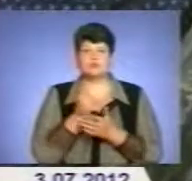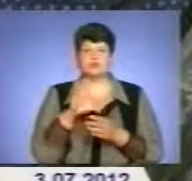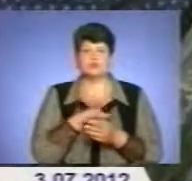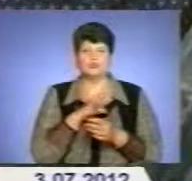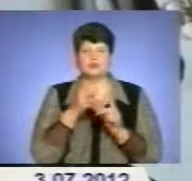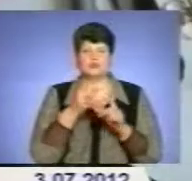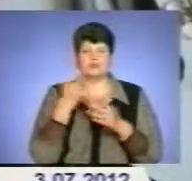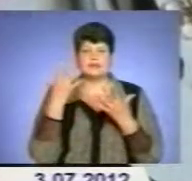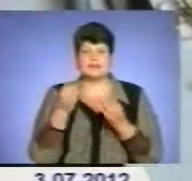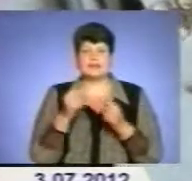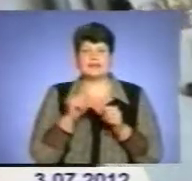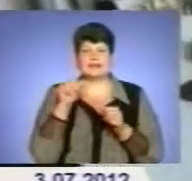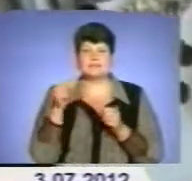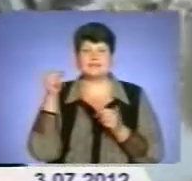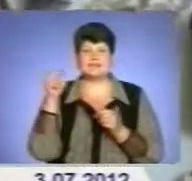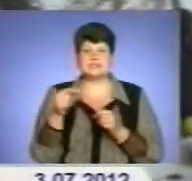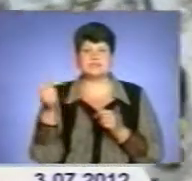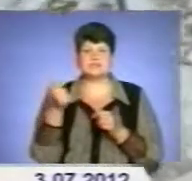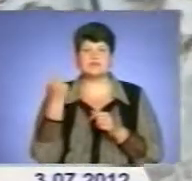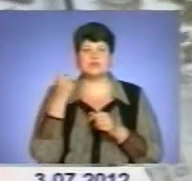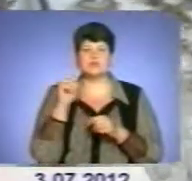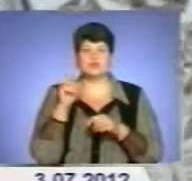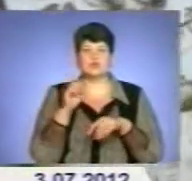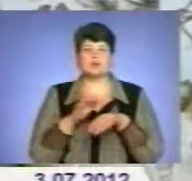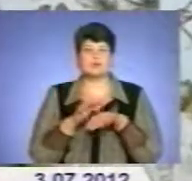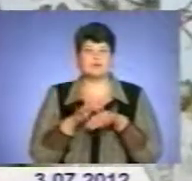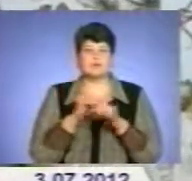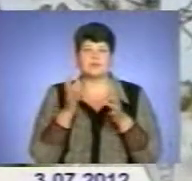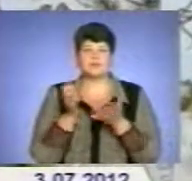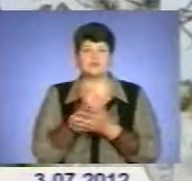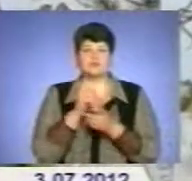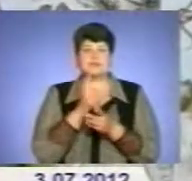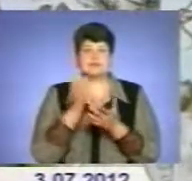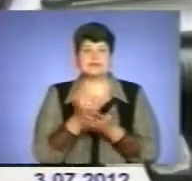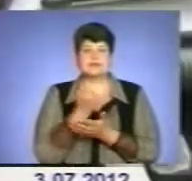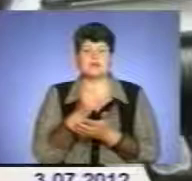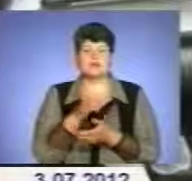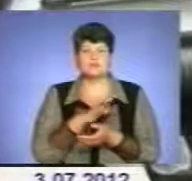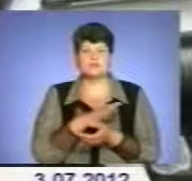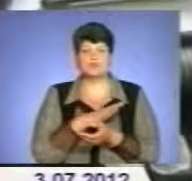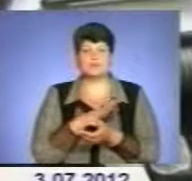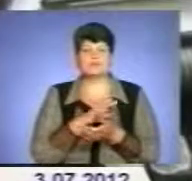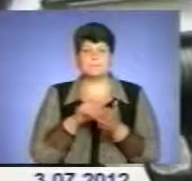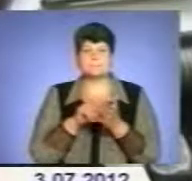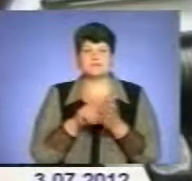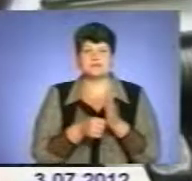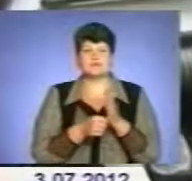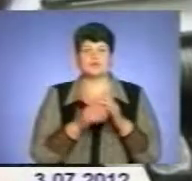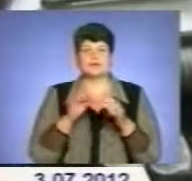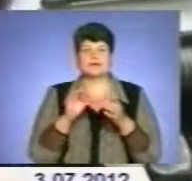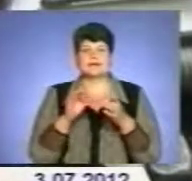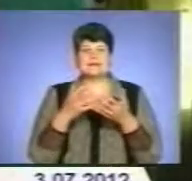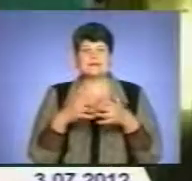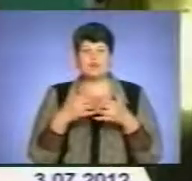квартирі, окрім тисячі гривень та золотої каблучки, їм не вдалося нічого більше знайти. А ще були невдачі, коли під тиском інструментів та професійністю